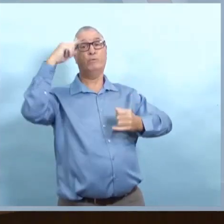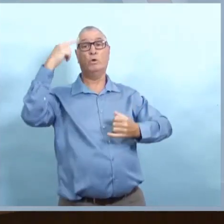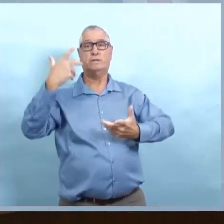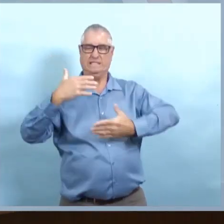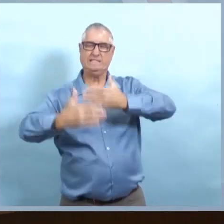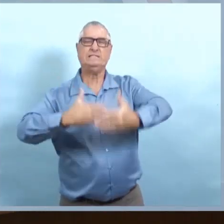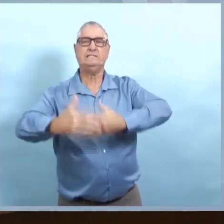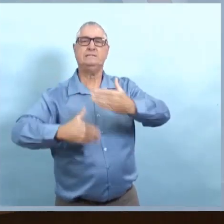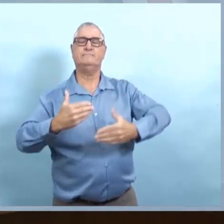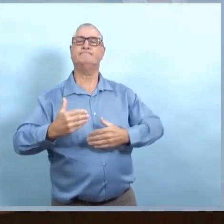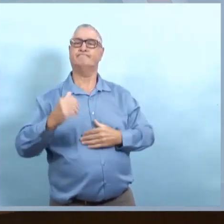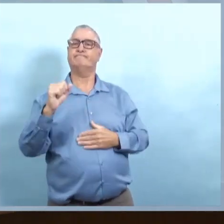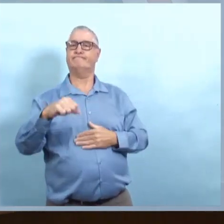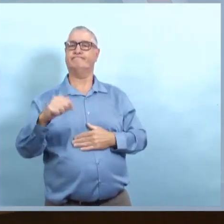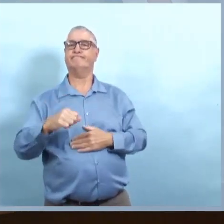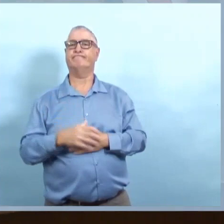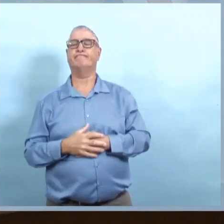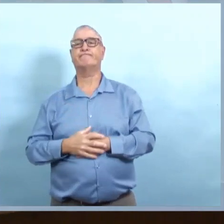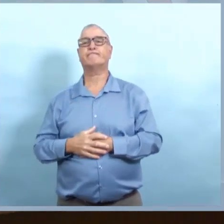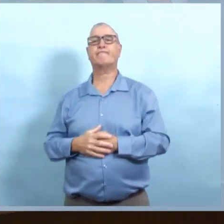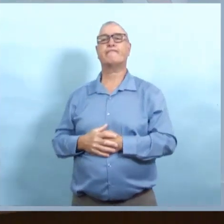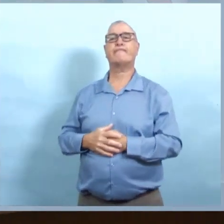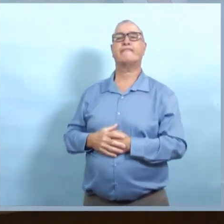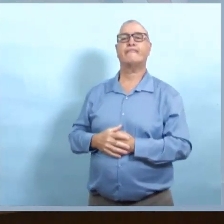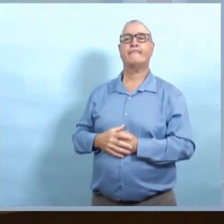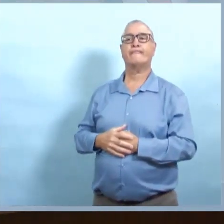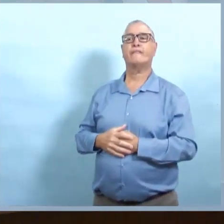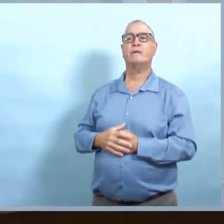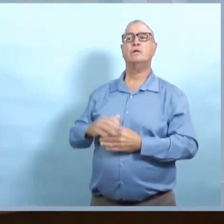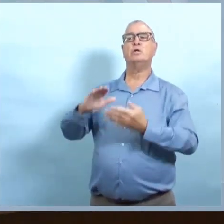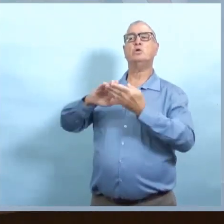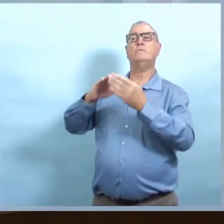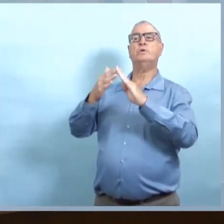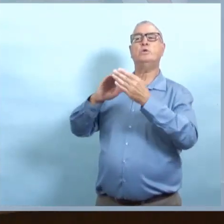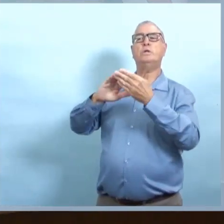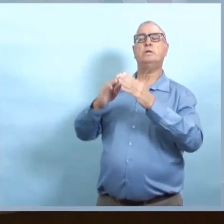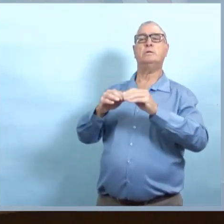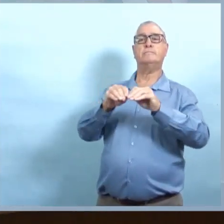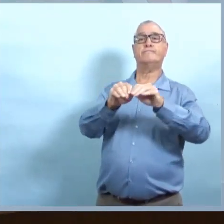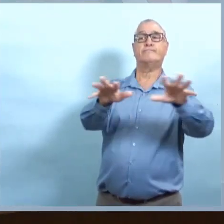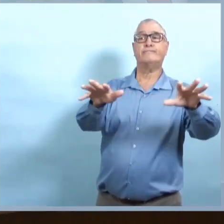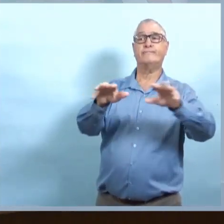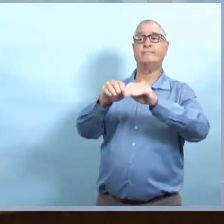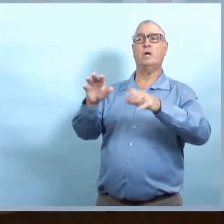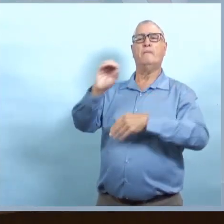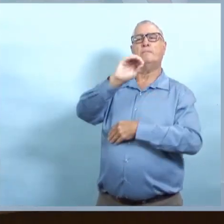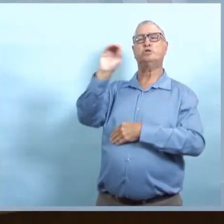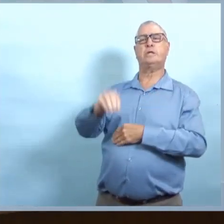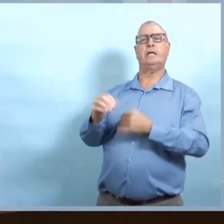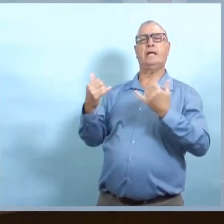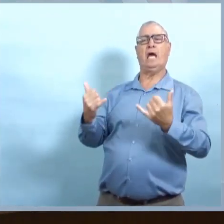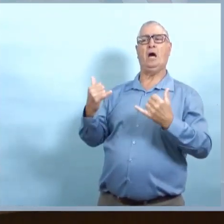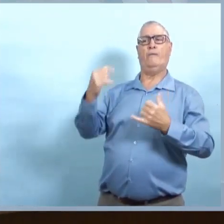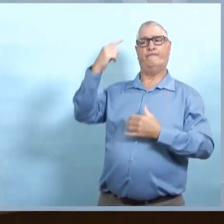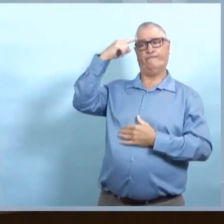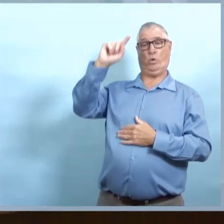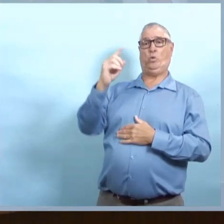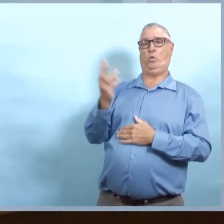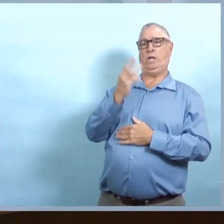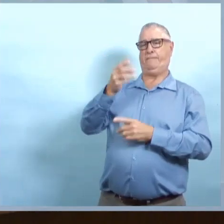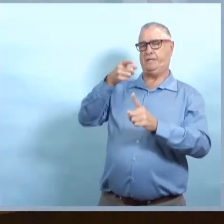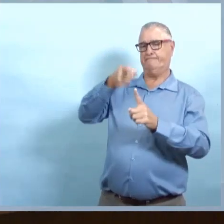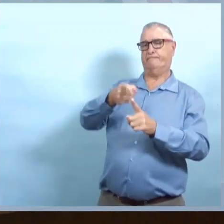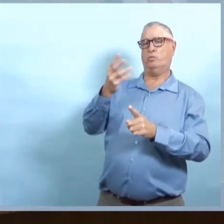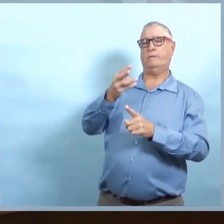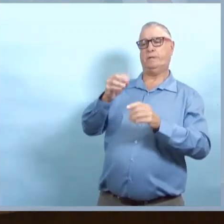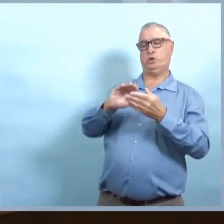ont indiqué que les données extrapolées sur les modèles faits plus tôt montraient une assez grande